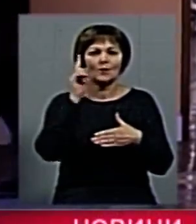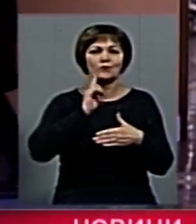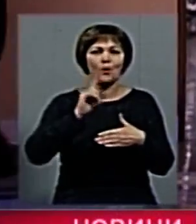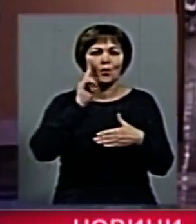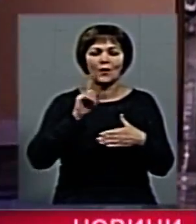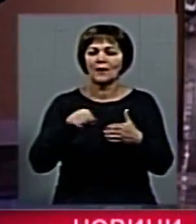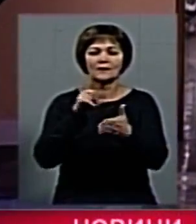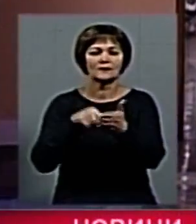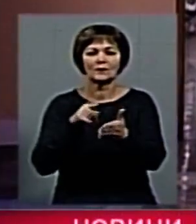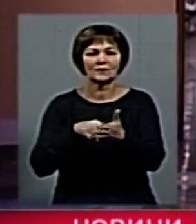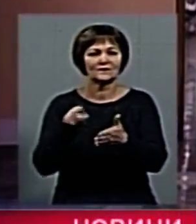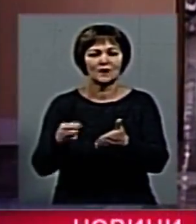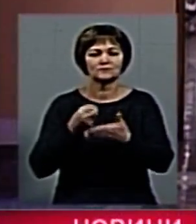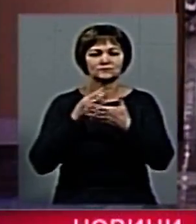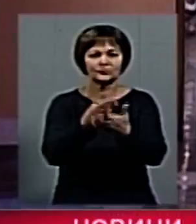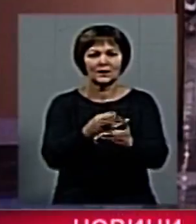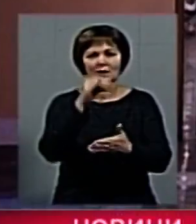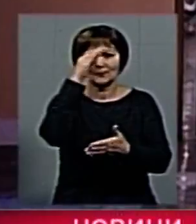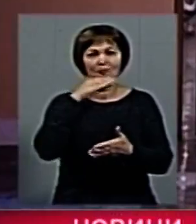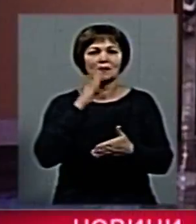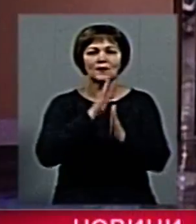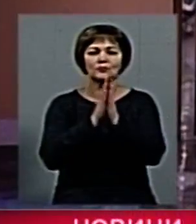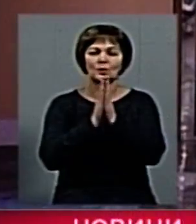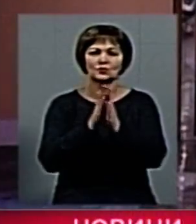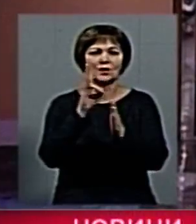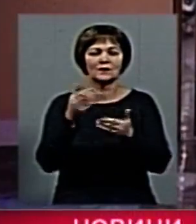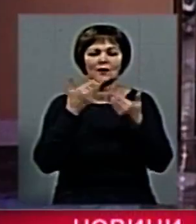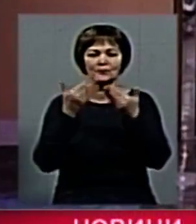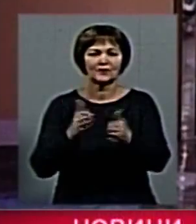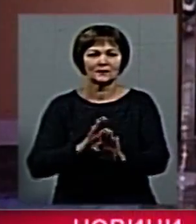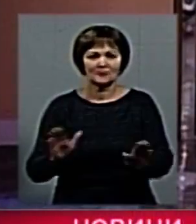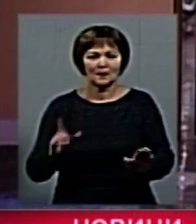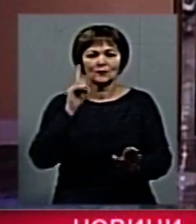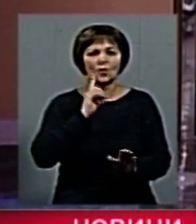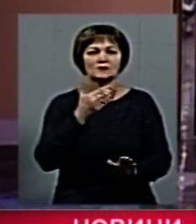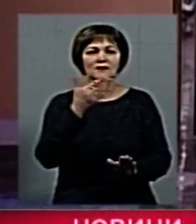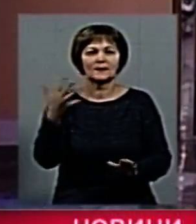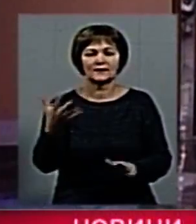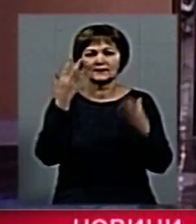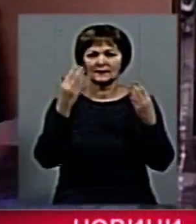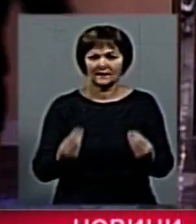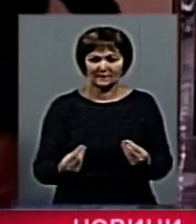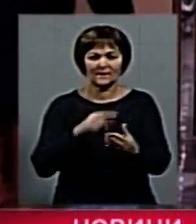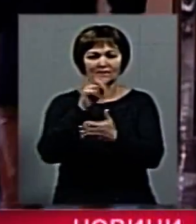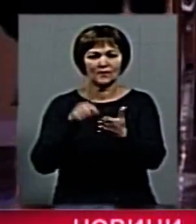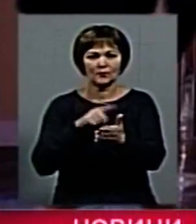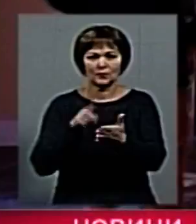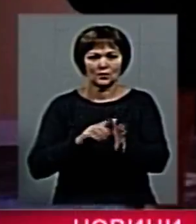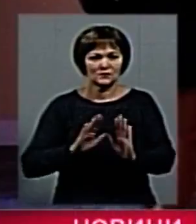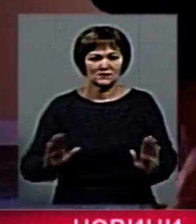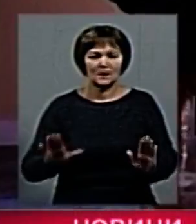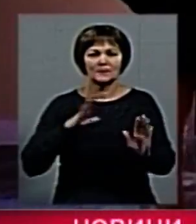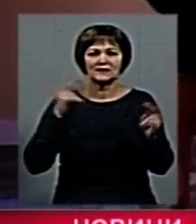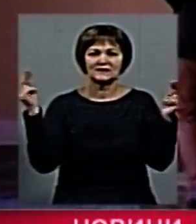що не опитана, в нас знаходиться в лікарні, і батьки просять утриматися. Хоча б на кілька днів від її опитування також були встановлені